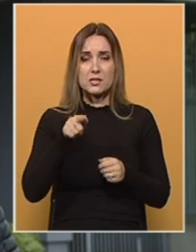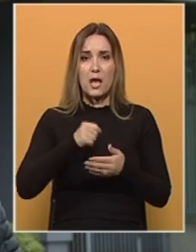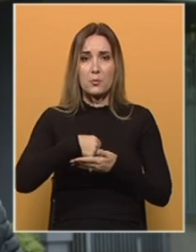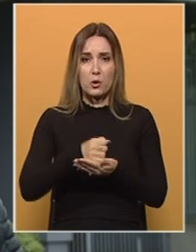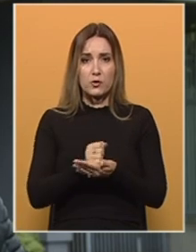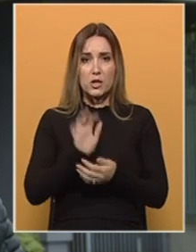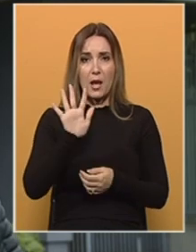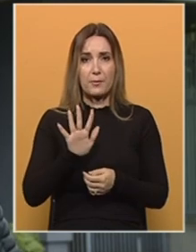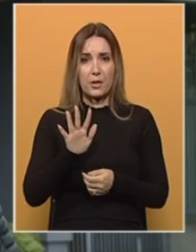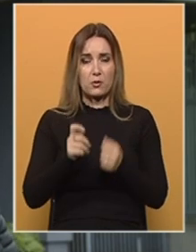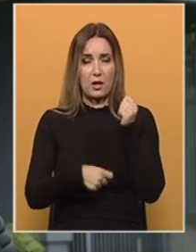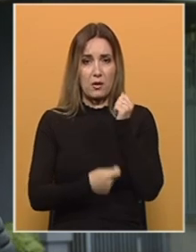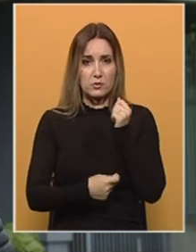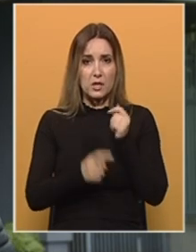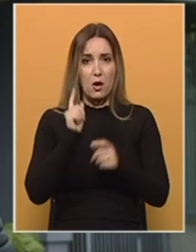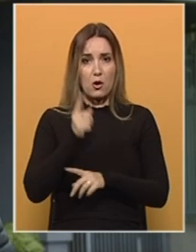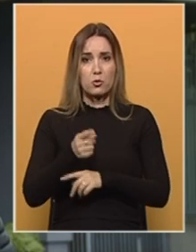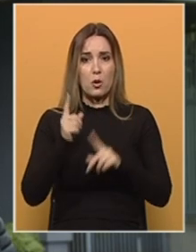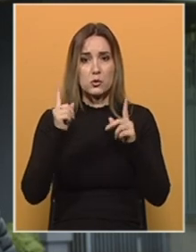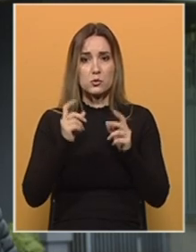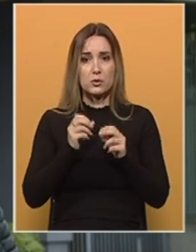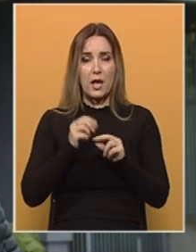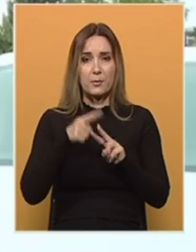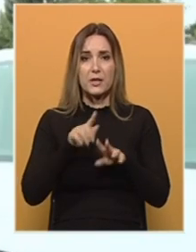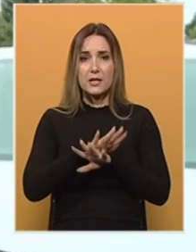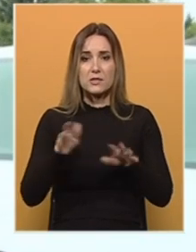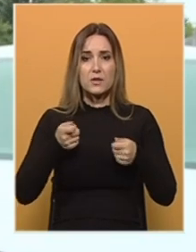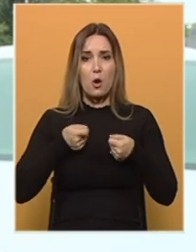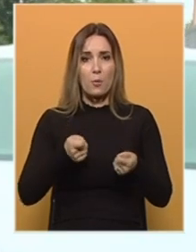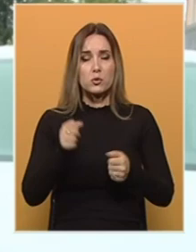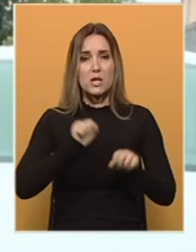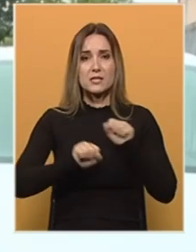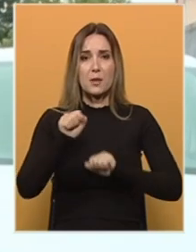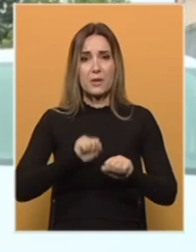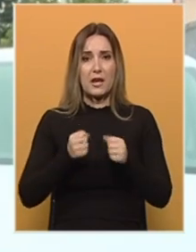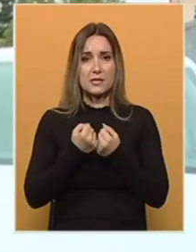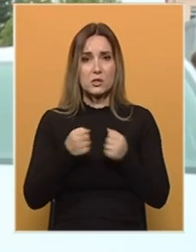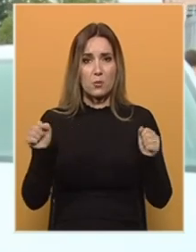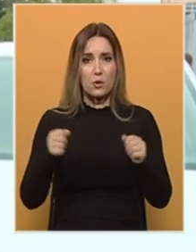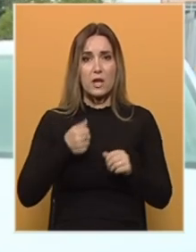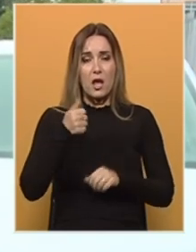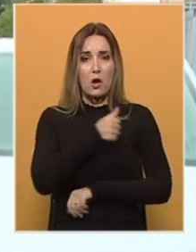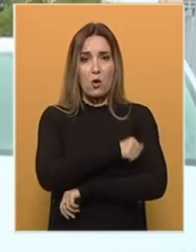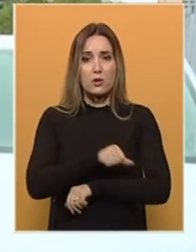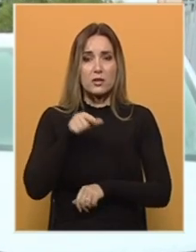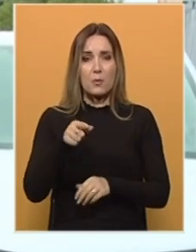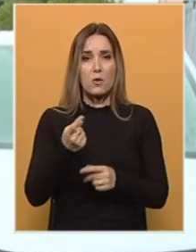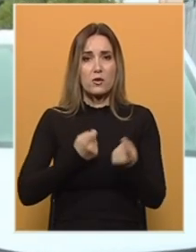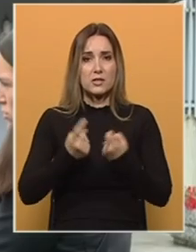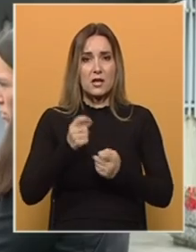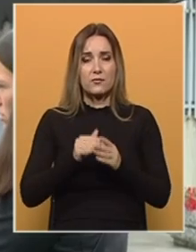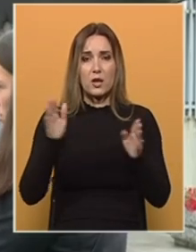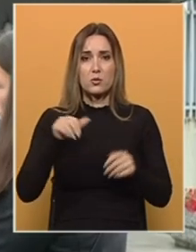potvrđena petog kolovoza. Odlukom suda BiH svi optuženi se brane sa slobode. Godinama ovaj slučaj zaziva veliku